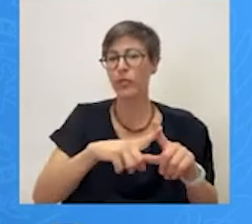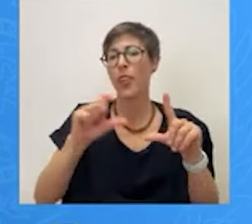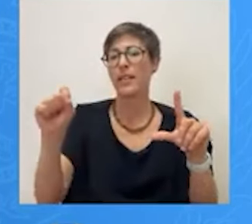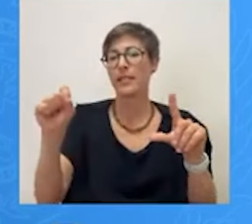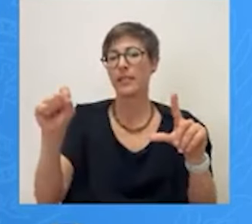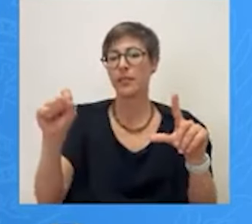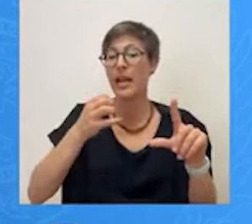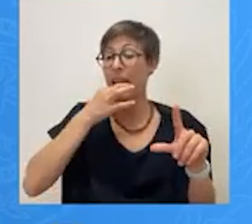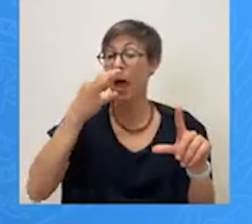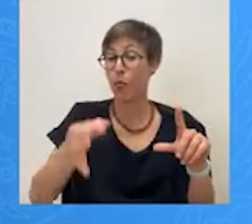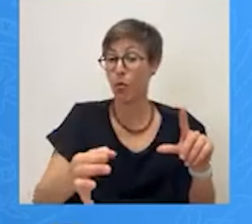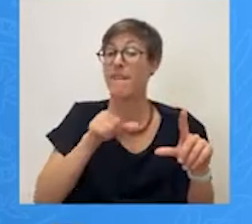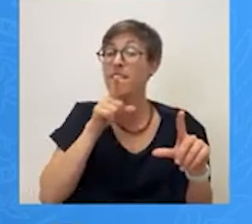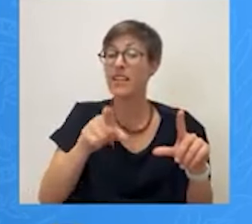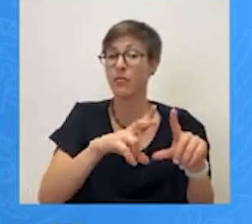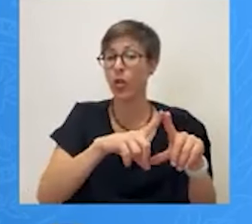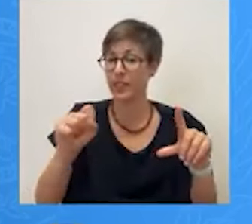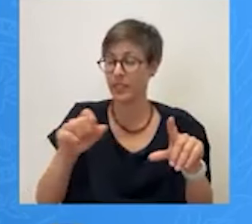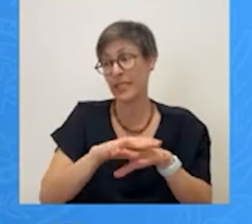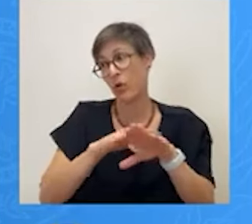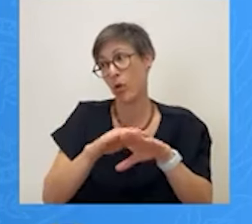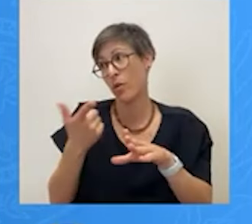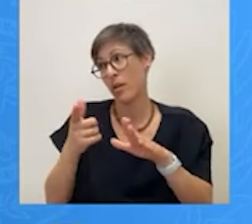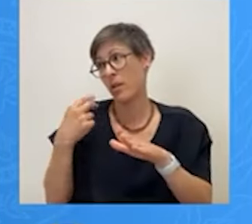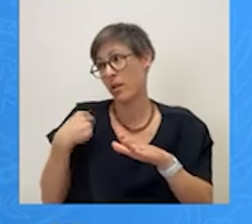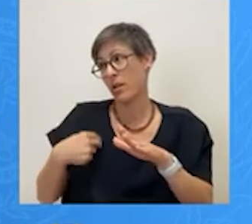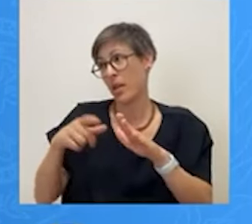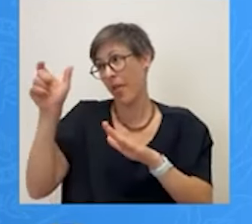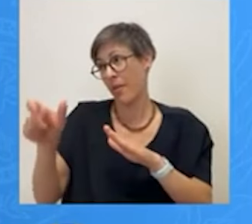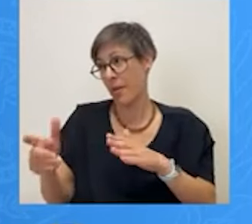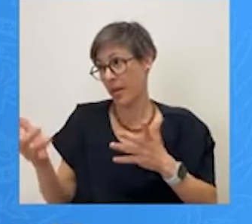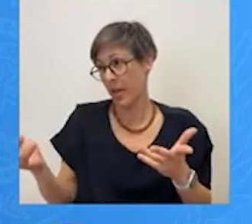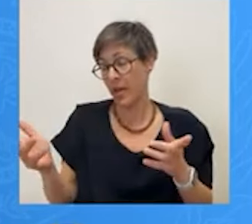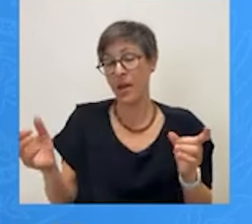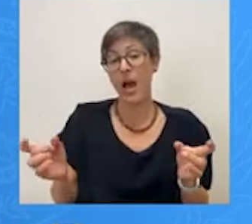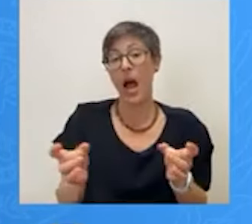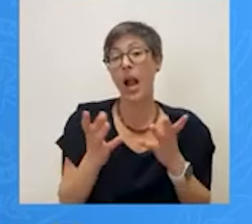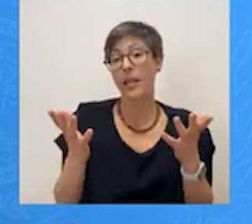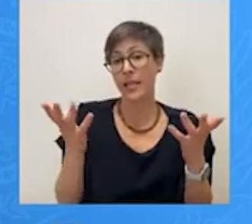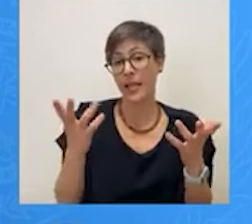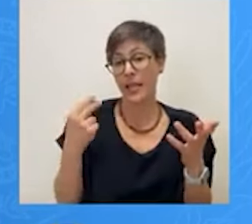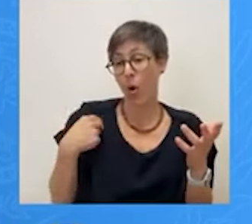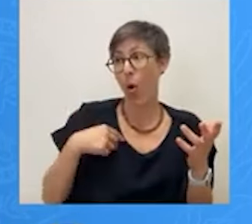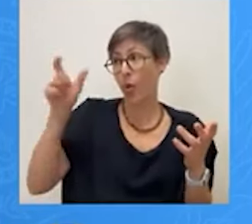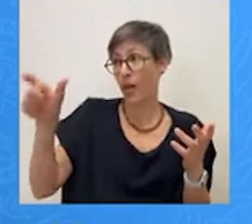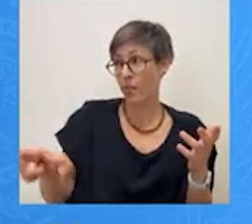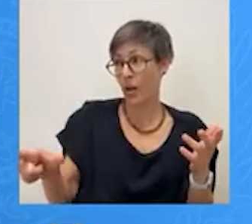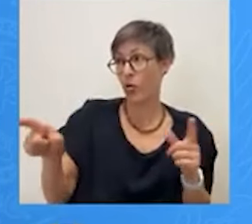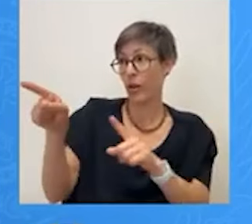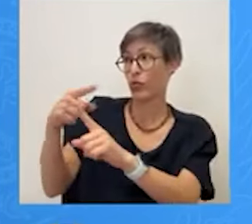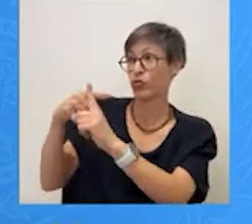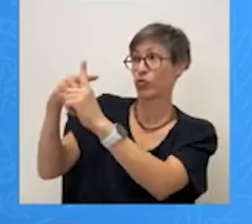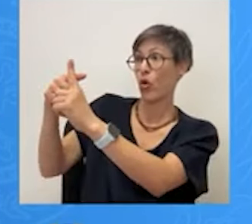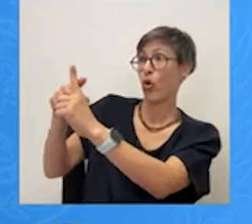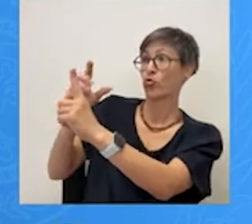στο Δημοτικό Συμβούλιο με σχωρείτε κύριε Δημαρχέ Αλλά αν ο Δήμαρχος γίνεται στόχος επιθέσεων Με αφορά και εμένα